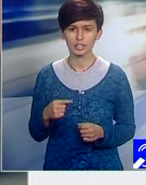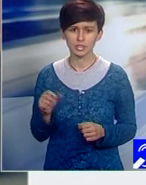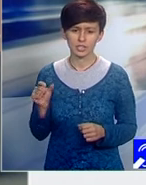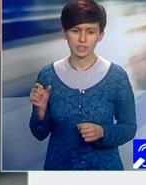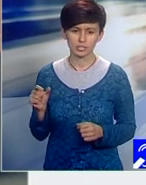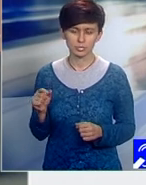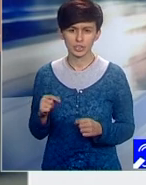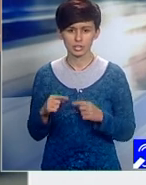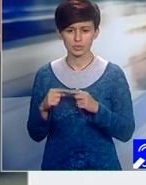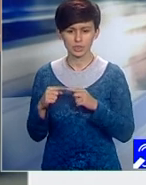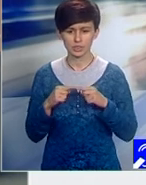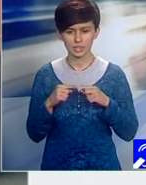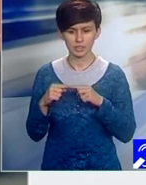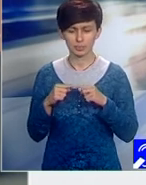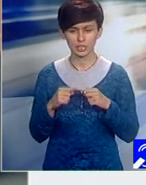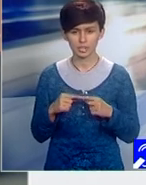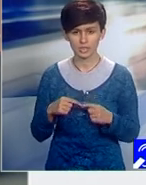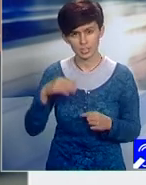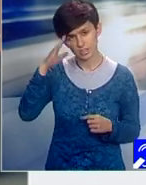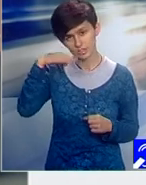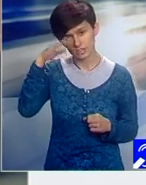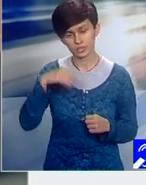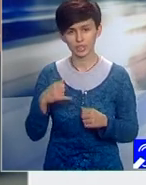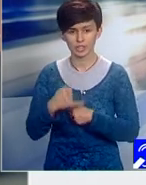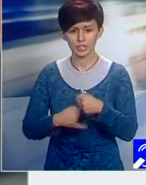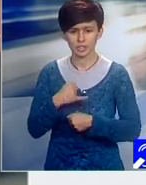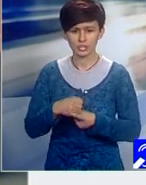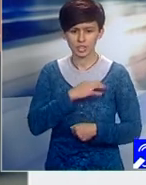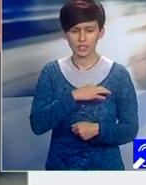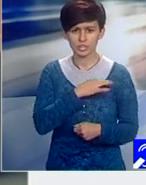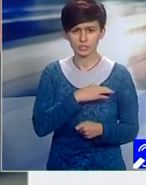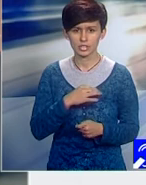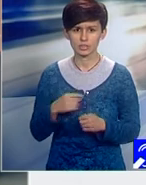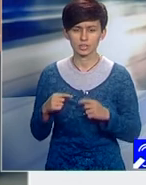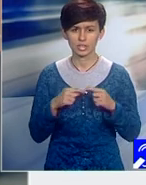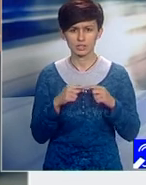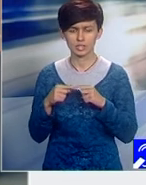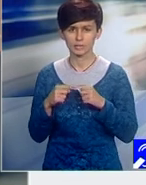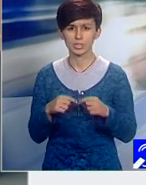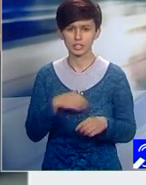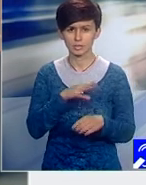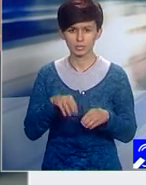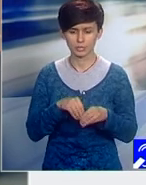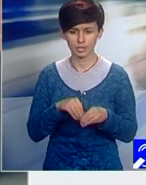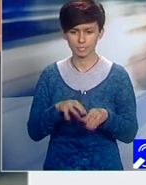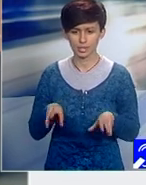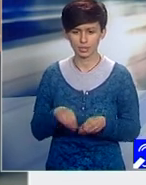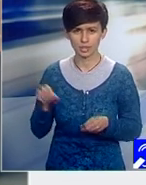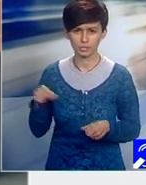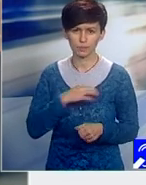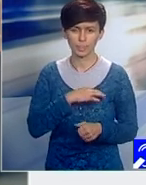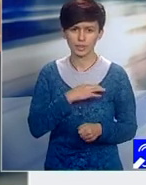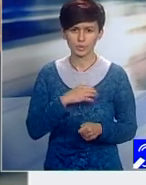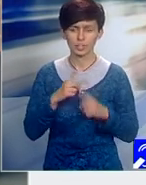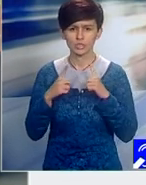ziua internațională a studenților, să dezbată împreună cu studenți, cred, și cadre didactice, Tema, așa